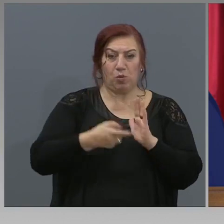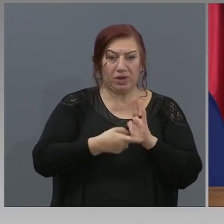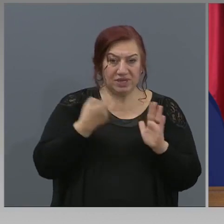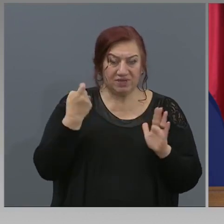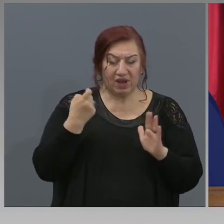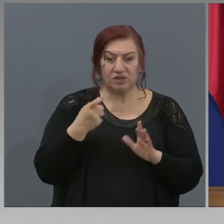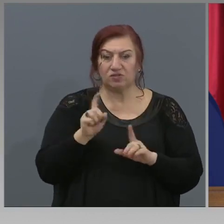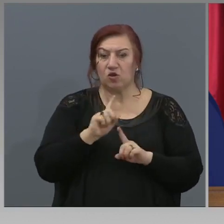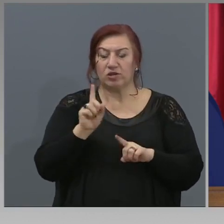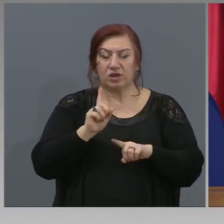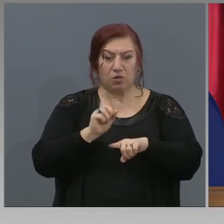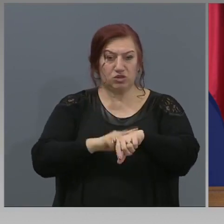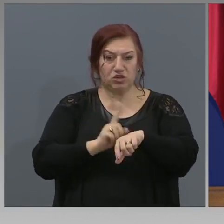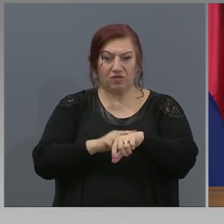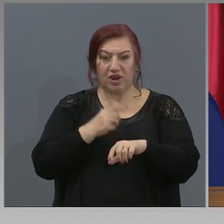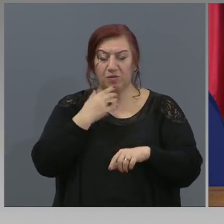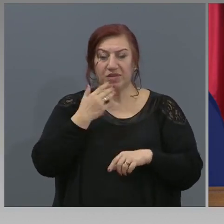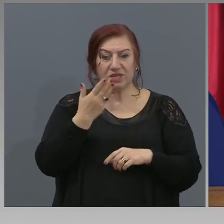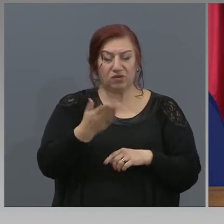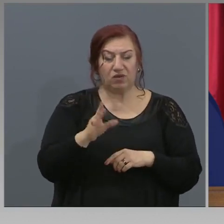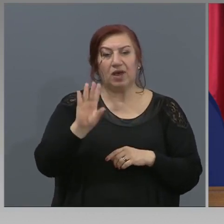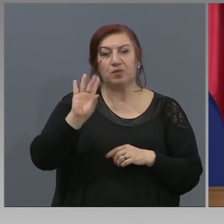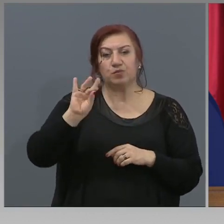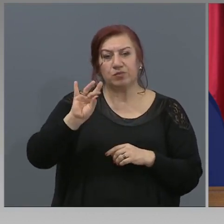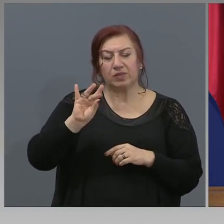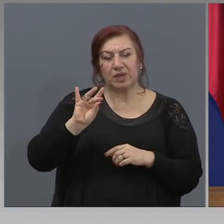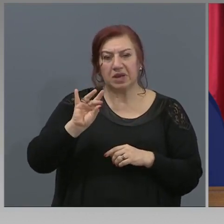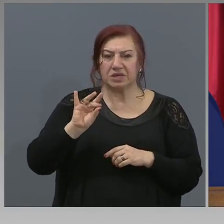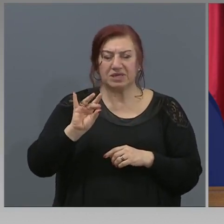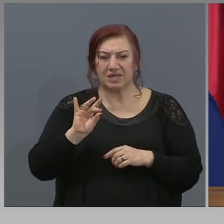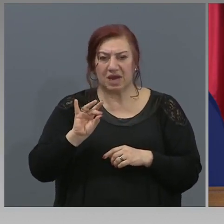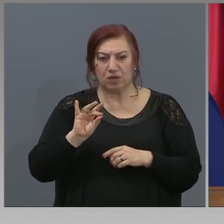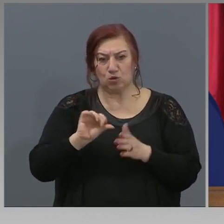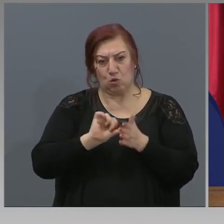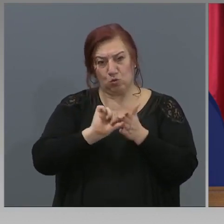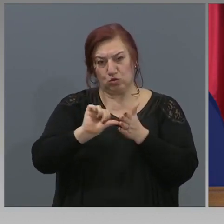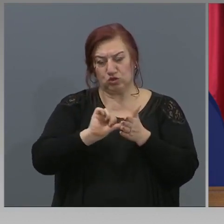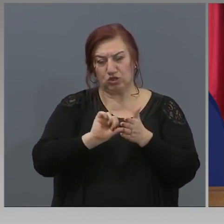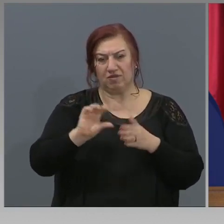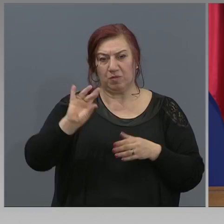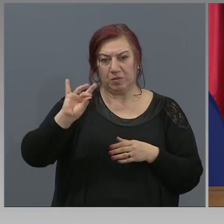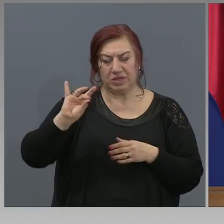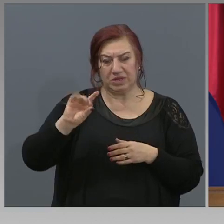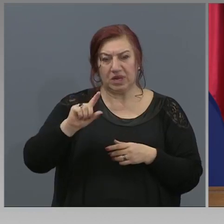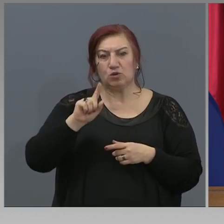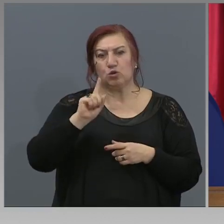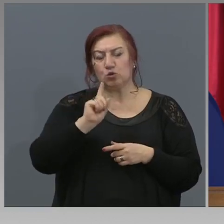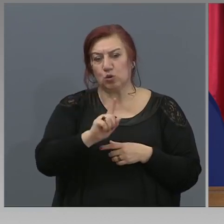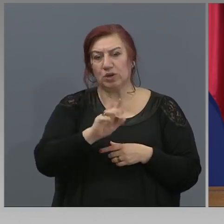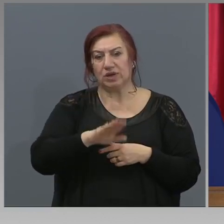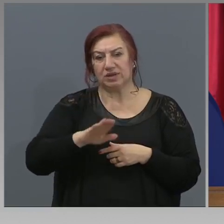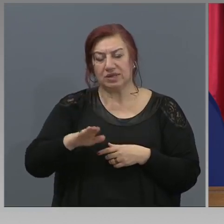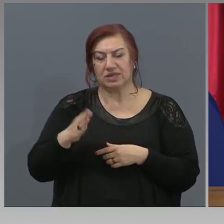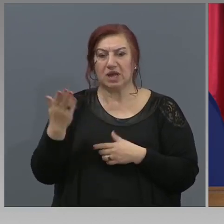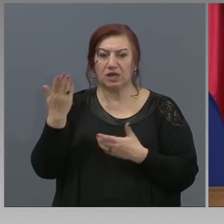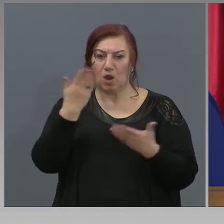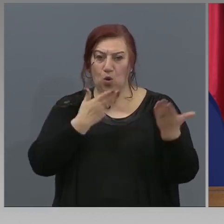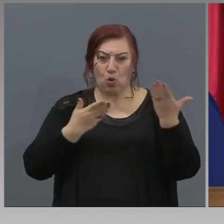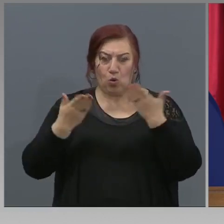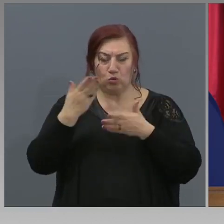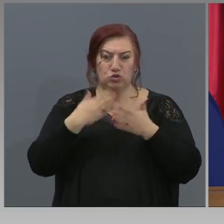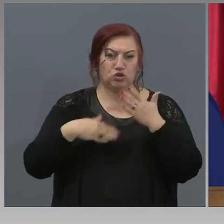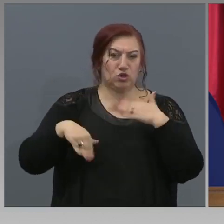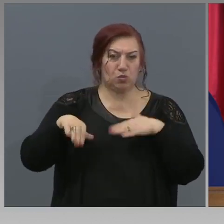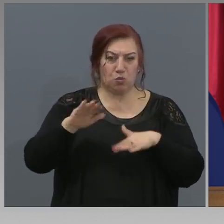за това, средно подчертаваме това, което можем да кажем, че дори децата учат повече.